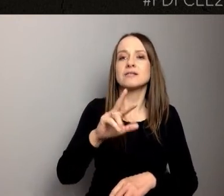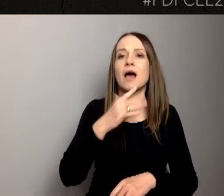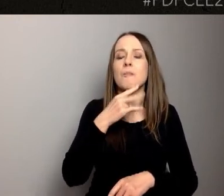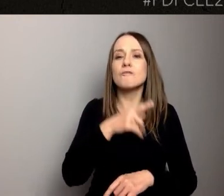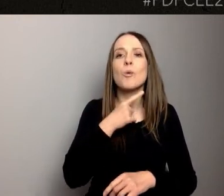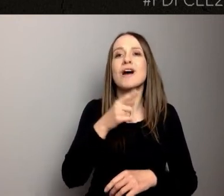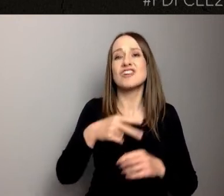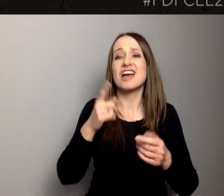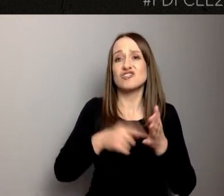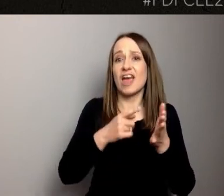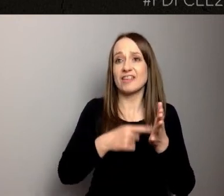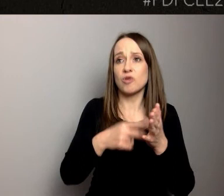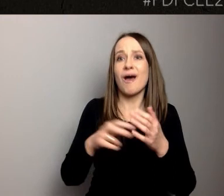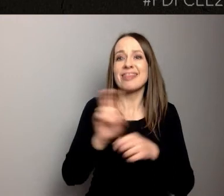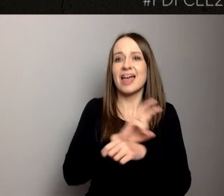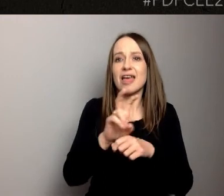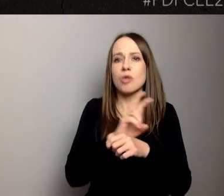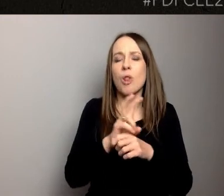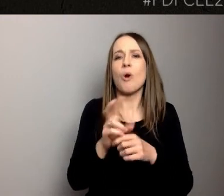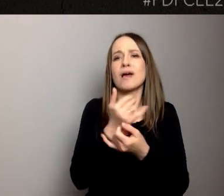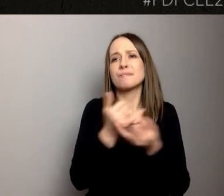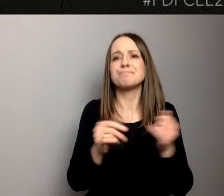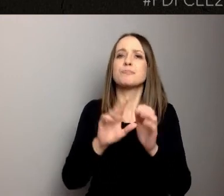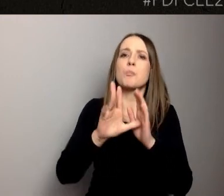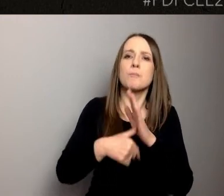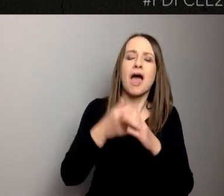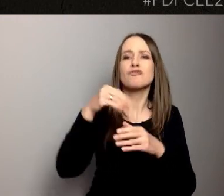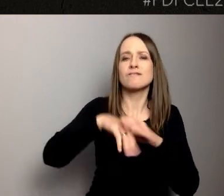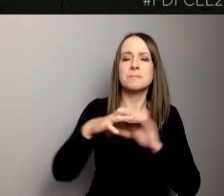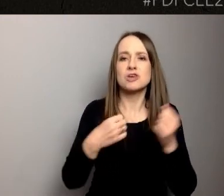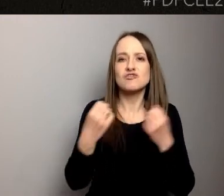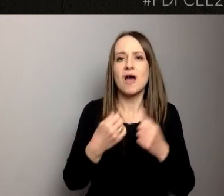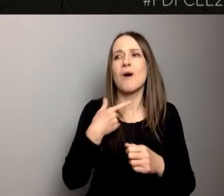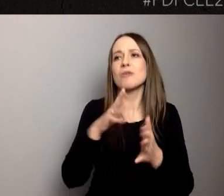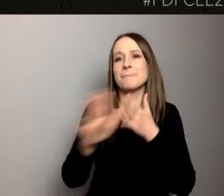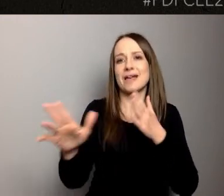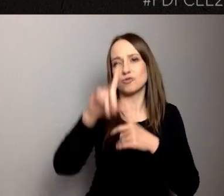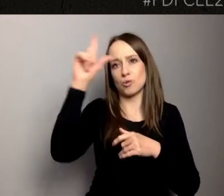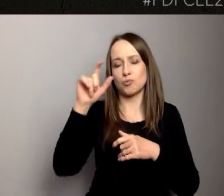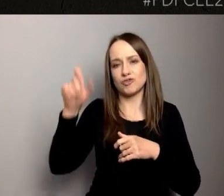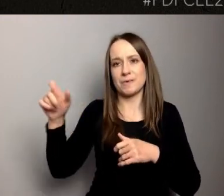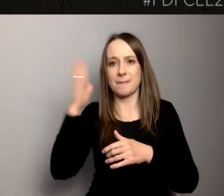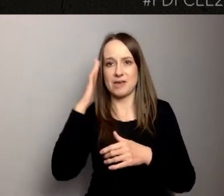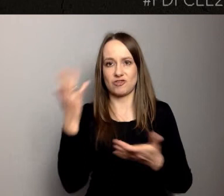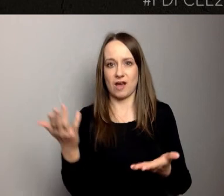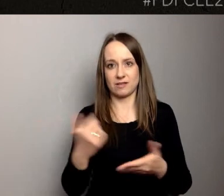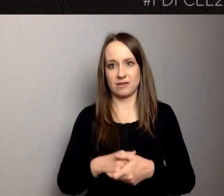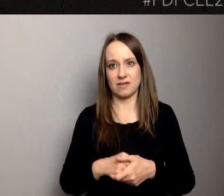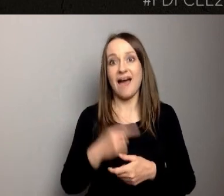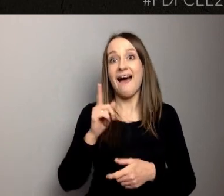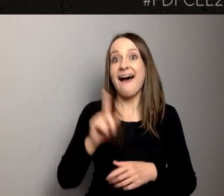bez tych osób, które powinny później z tych danych korzystać, które właśnie różne technologie